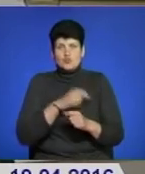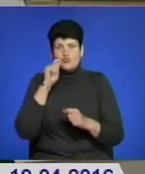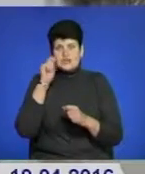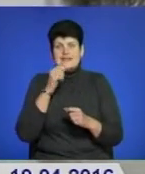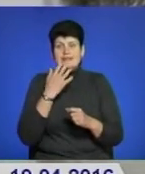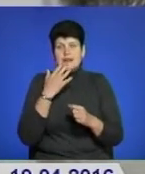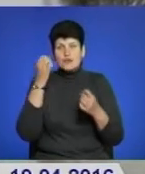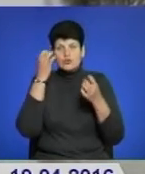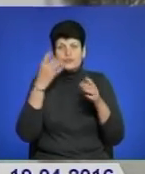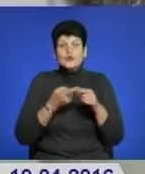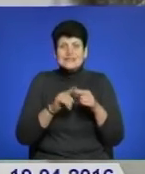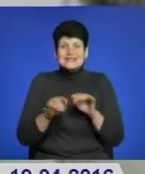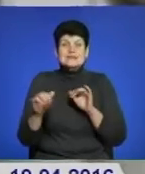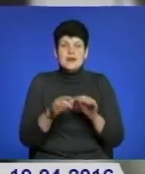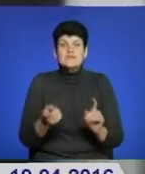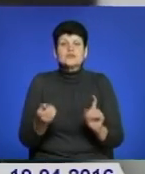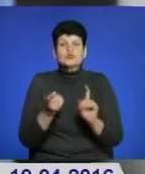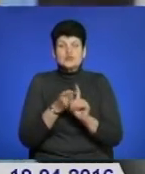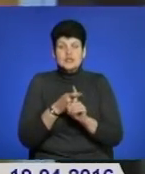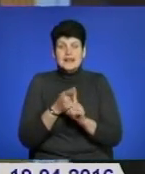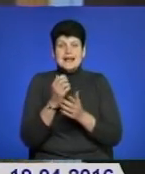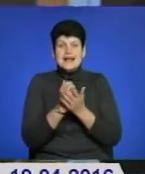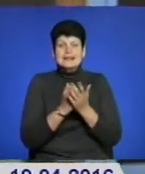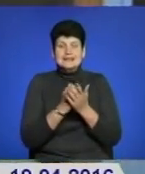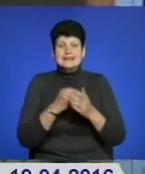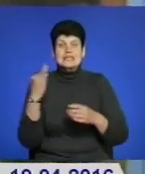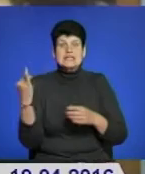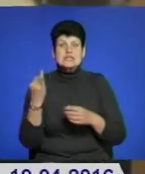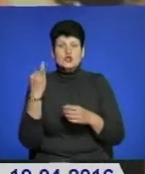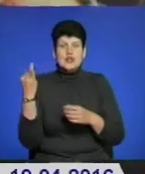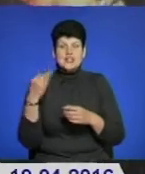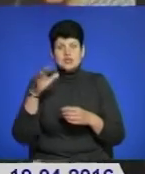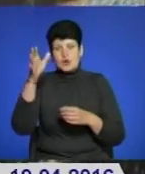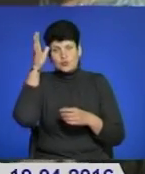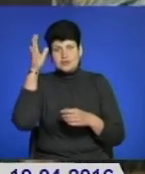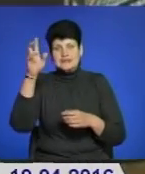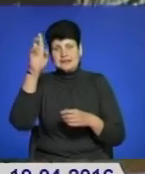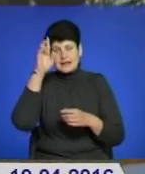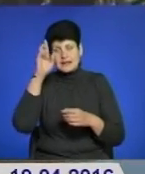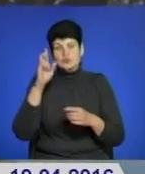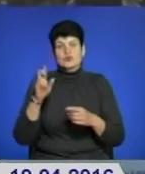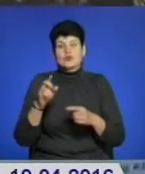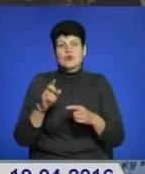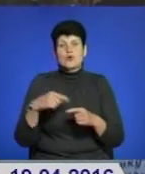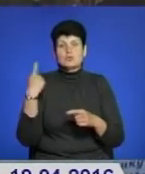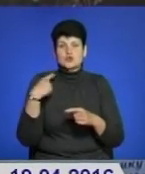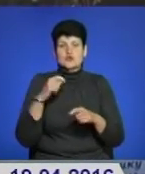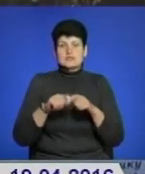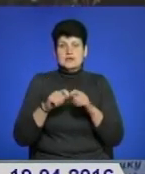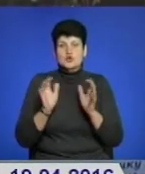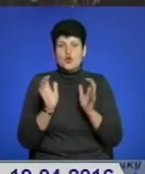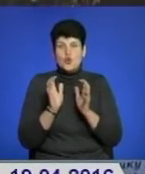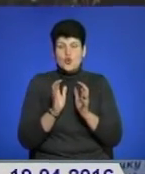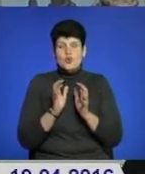До цієї справи долучилася кандидат історичних наук, директор обласної інспекції охорони пам'яток історії та культури